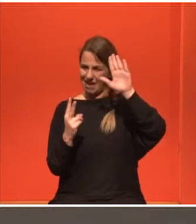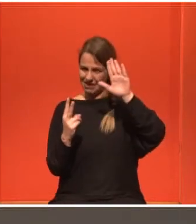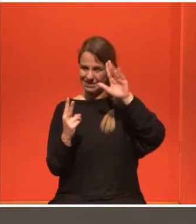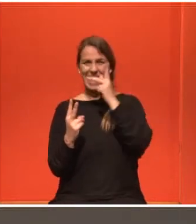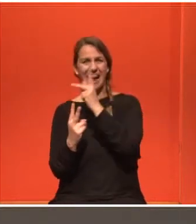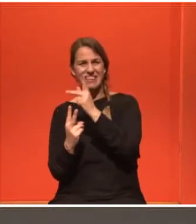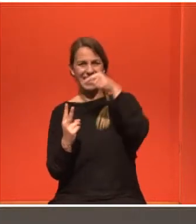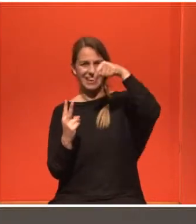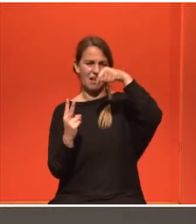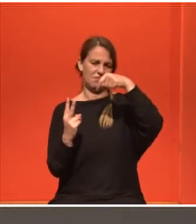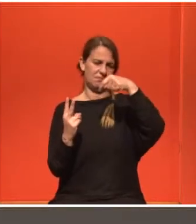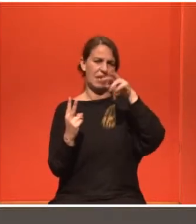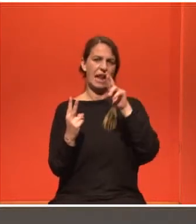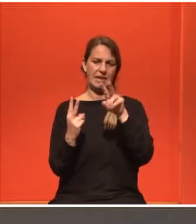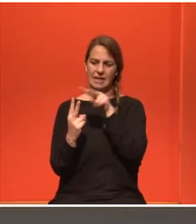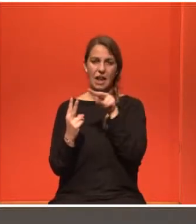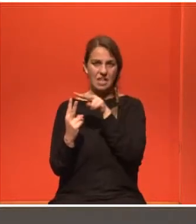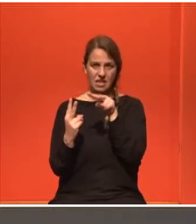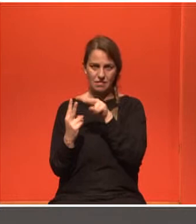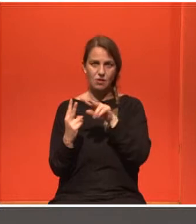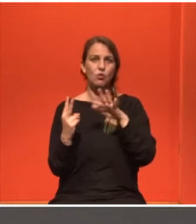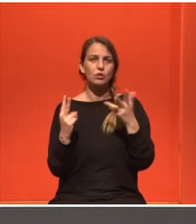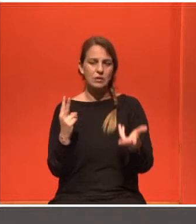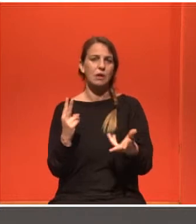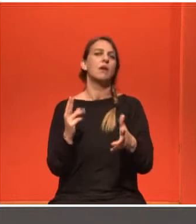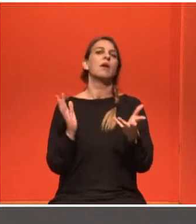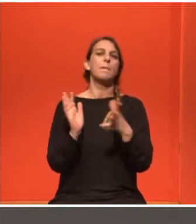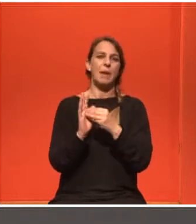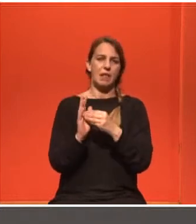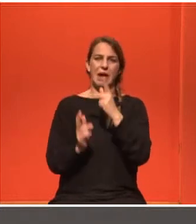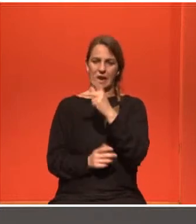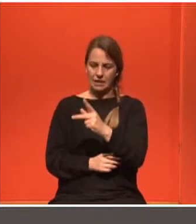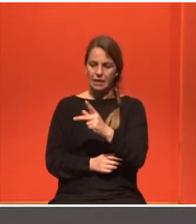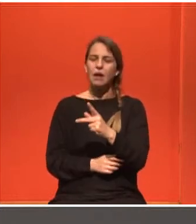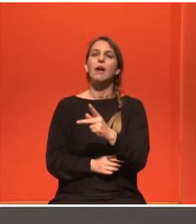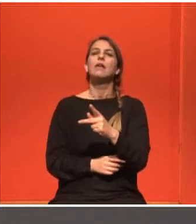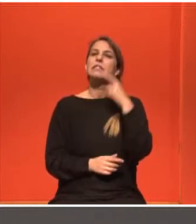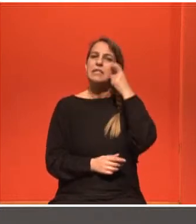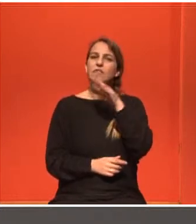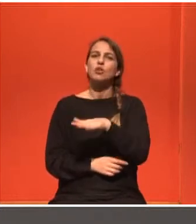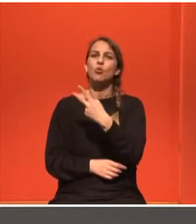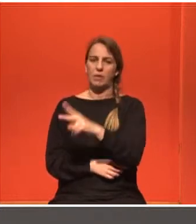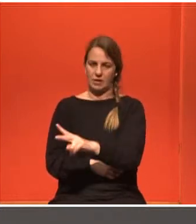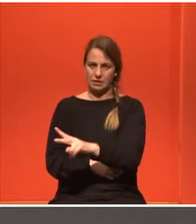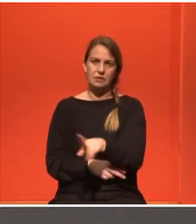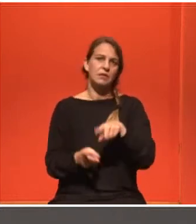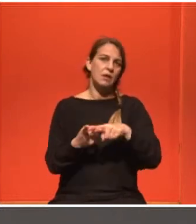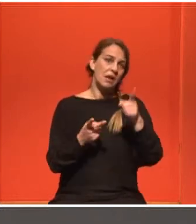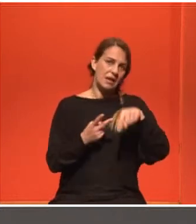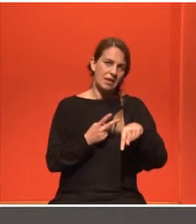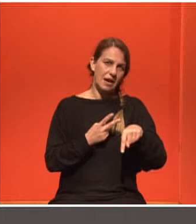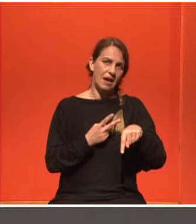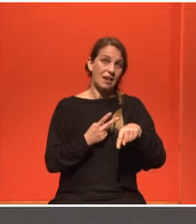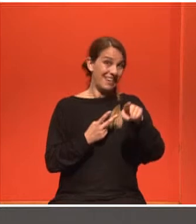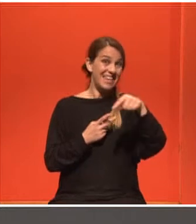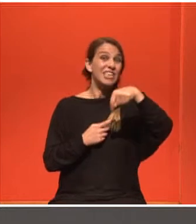έτερο προσδιορισμός. Η Κατερίνα είπε έχω ένα παιδί. Η Τζορτζίνα είπε ήθελα να είμαι καλή για